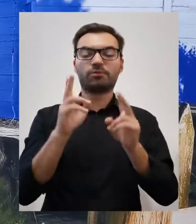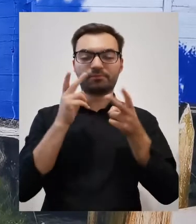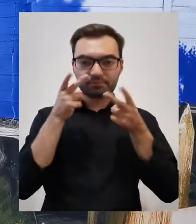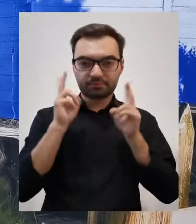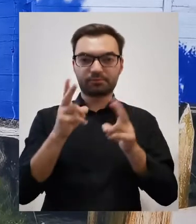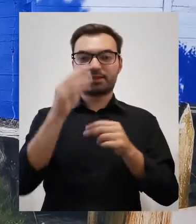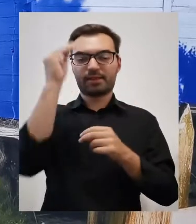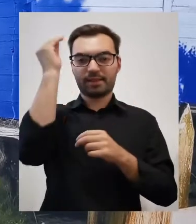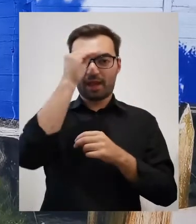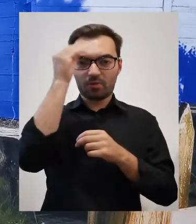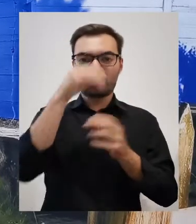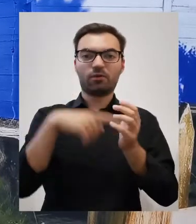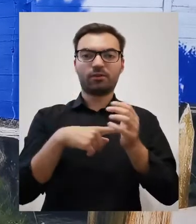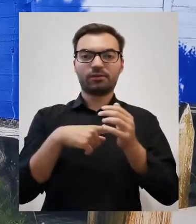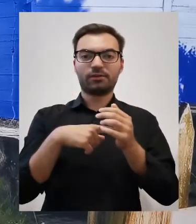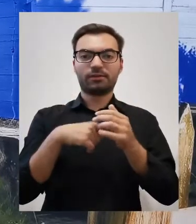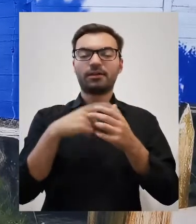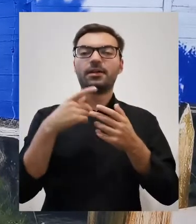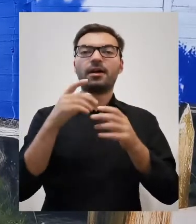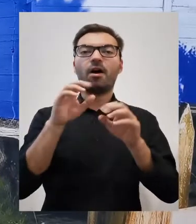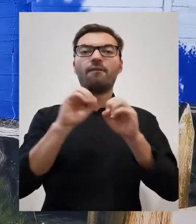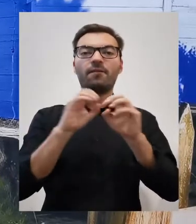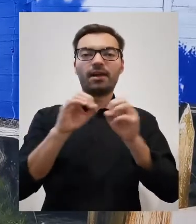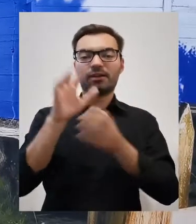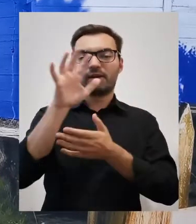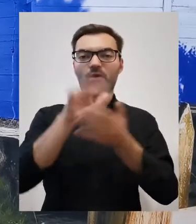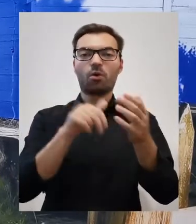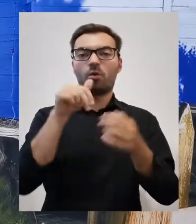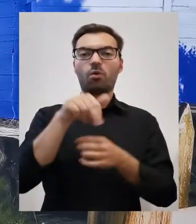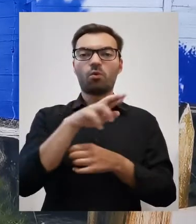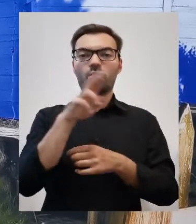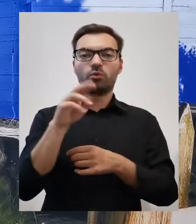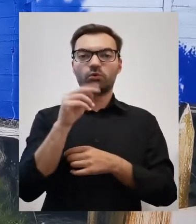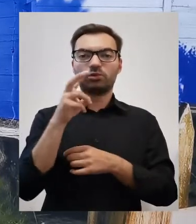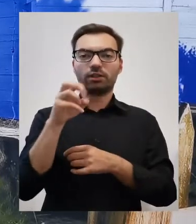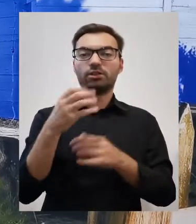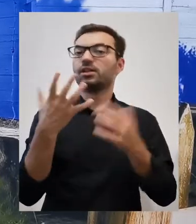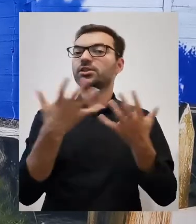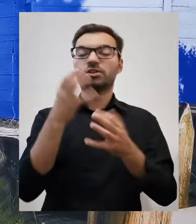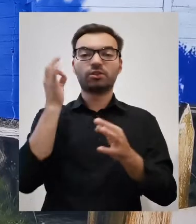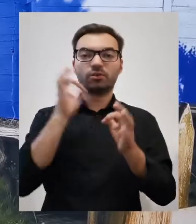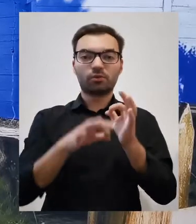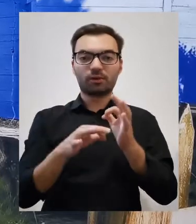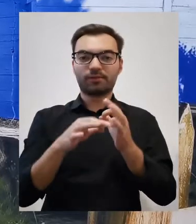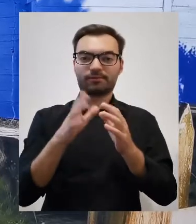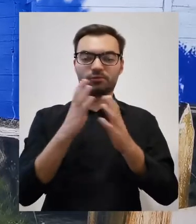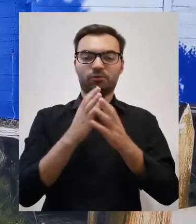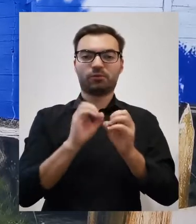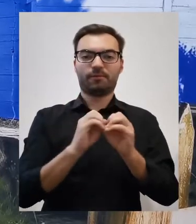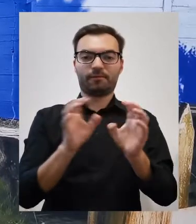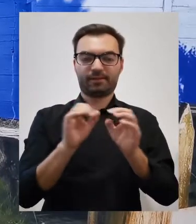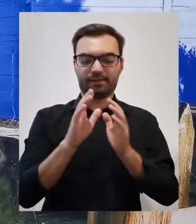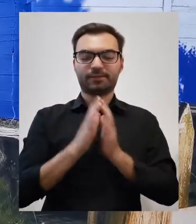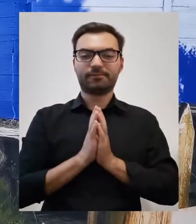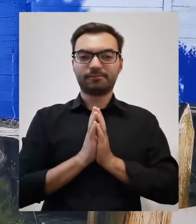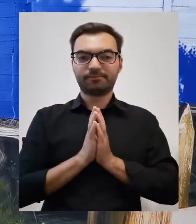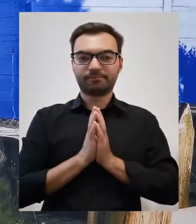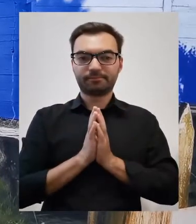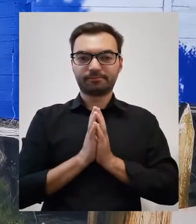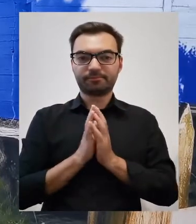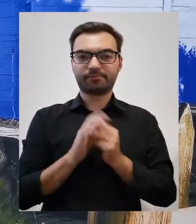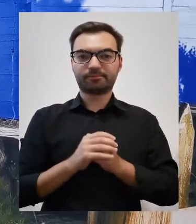naukowy zajęła się właśnie urzeczem, która leży nad Wisłą. Gdzie dokładnie, na jakim terenie? Już Państwu